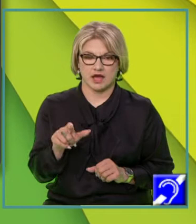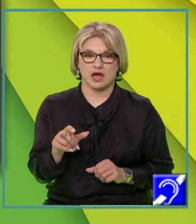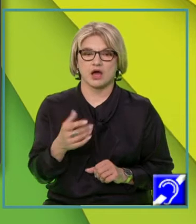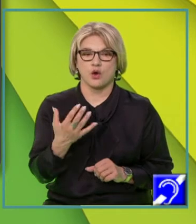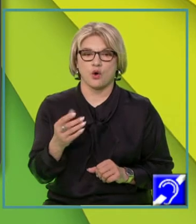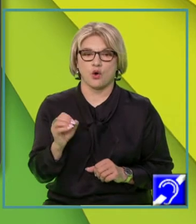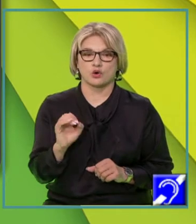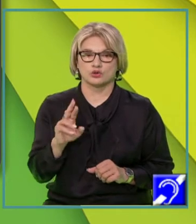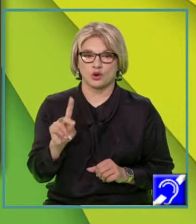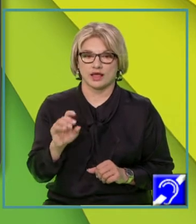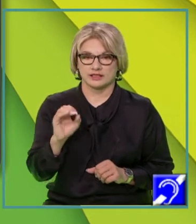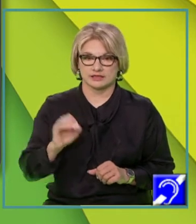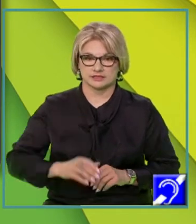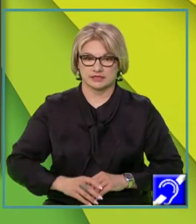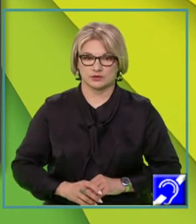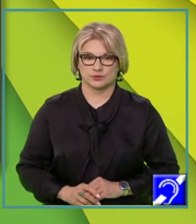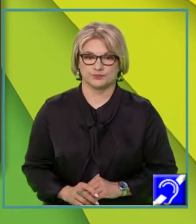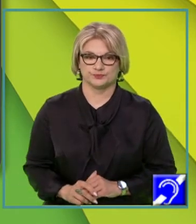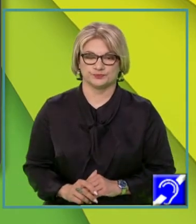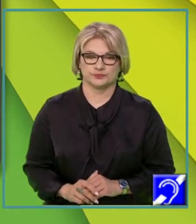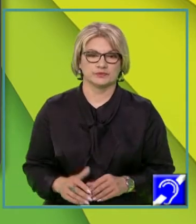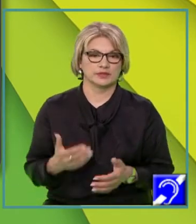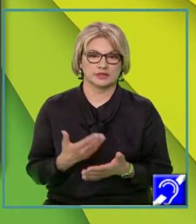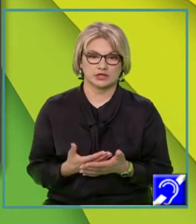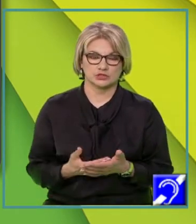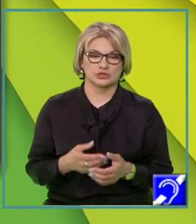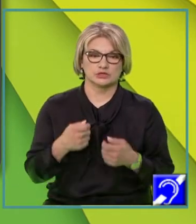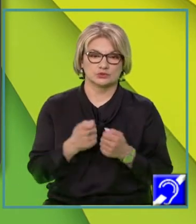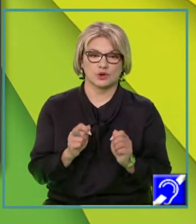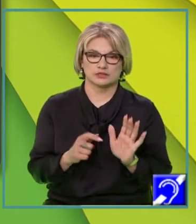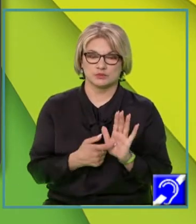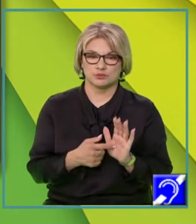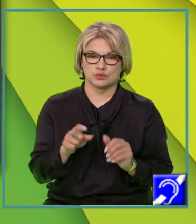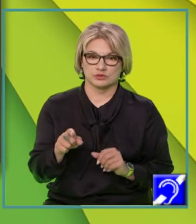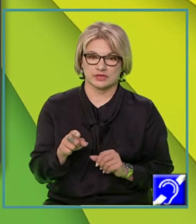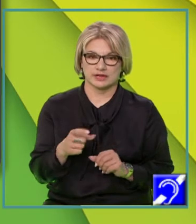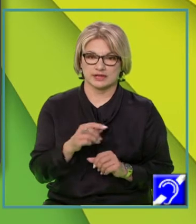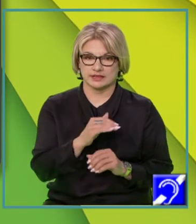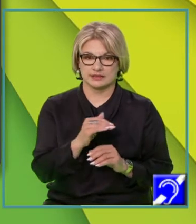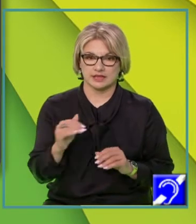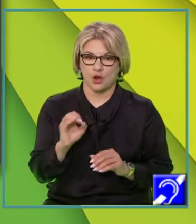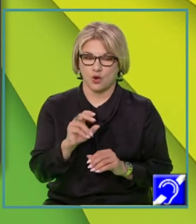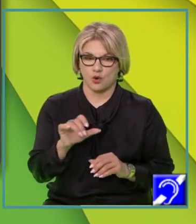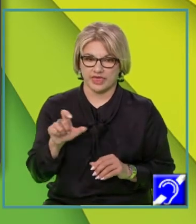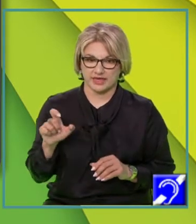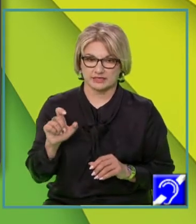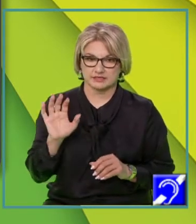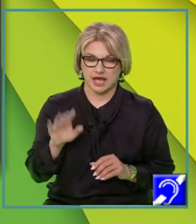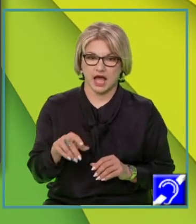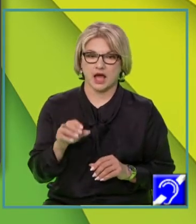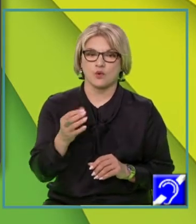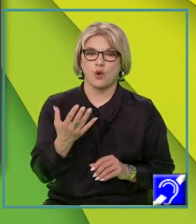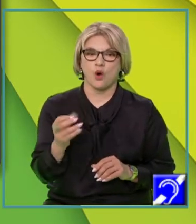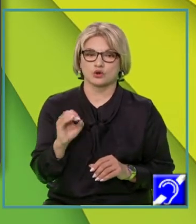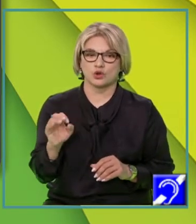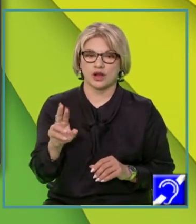0. De ce? Pentru că toate punctele de pe axa OX au ordonata 0.